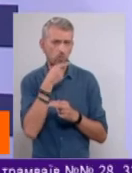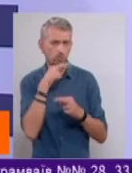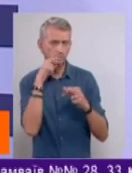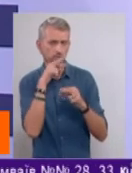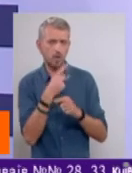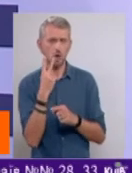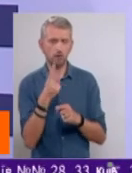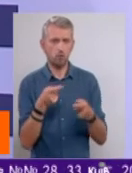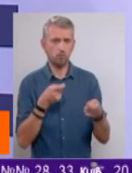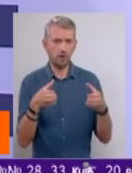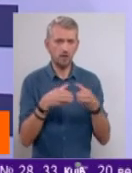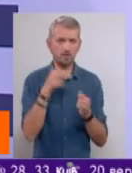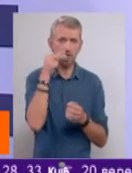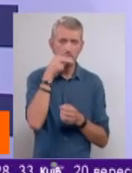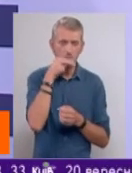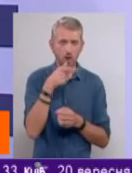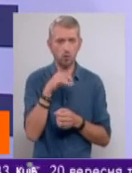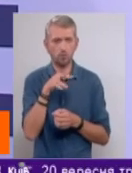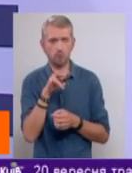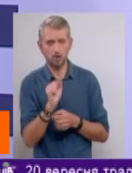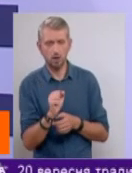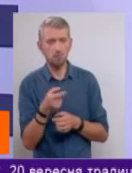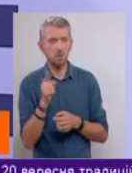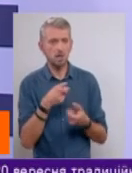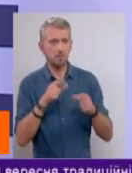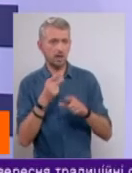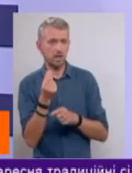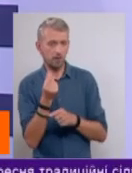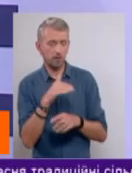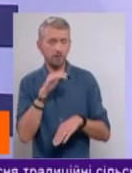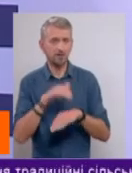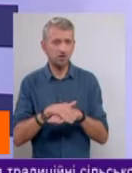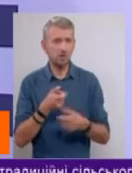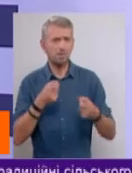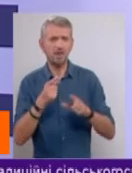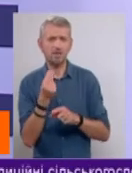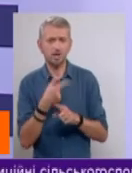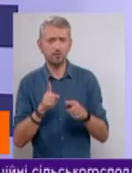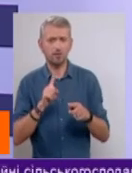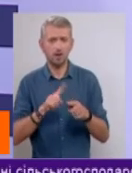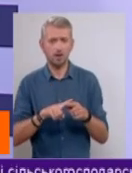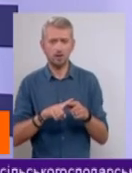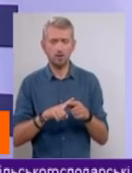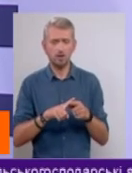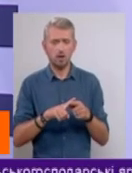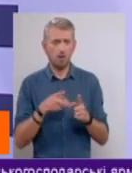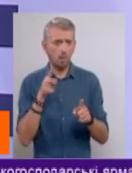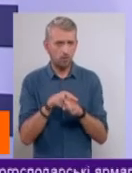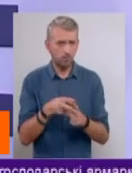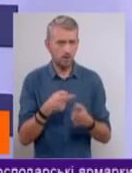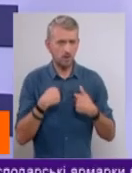двох правительств, Іценюка і Гройсмана, при этом піднімають рифи. По большому счету, піднятие рифів – це косвіний налог на нас з вами.